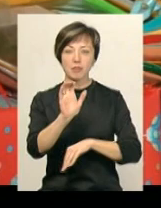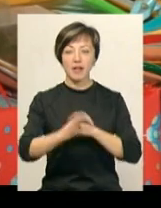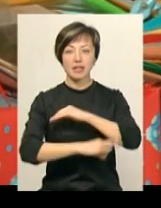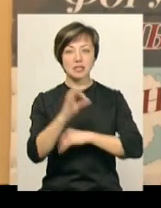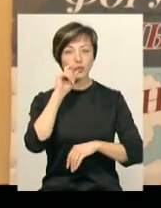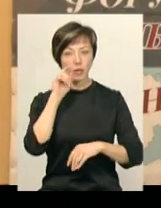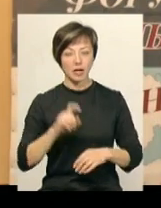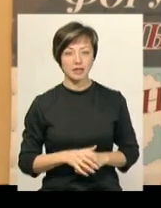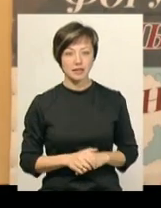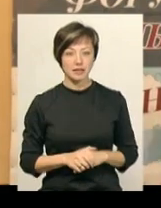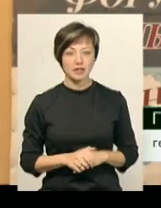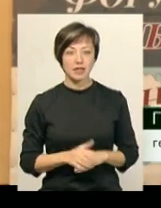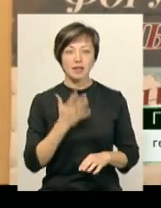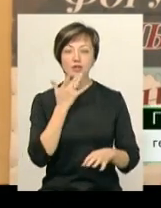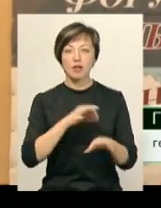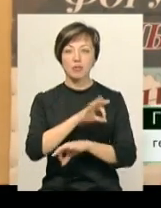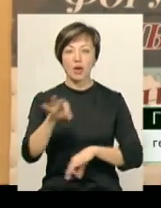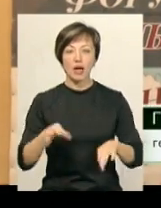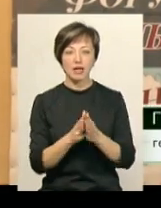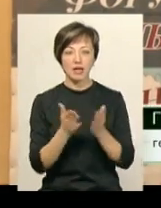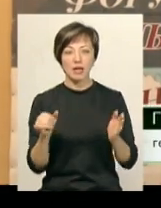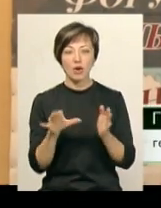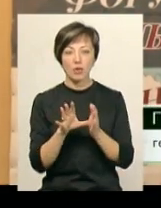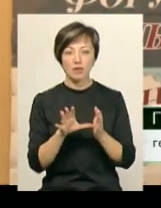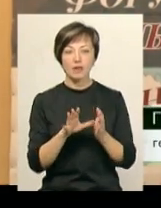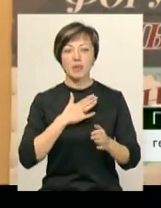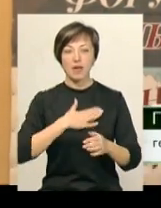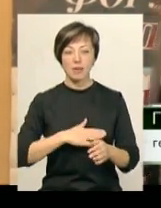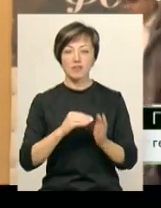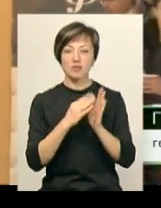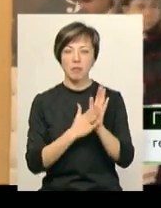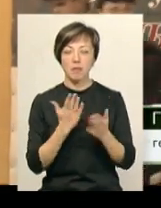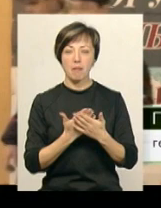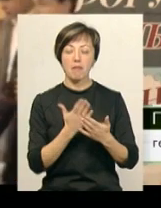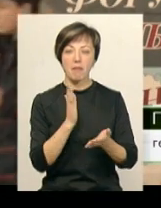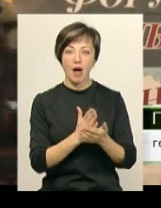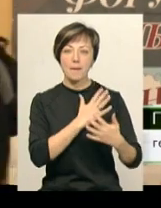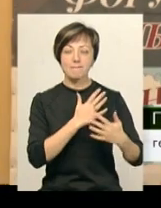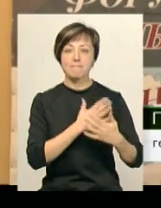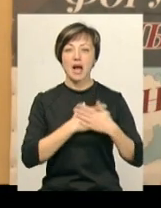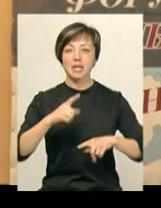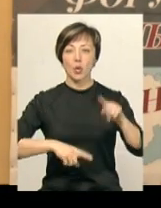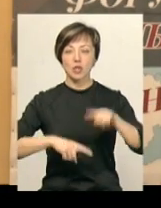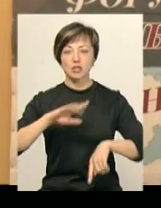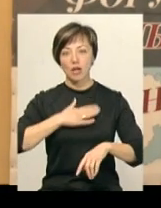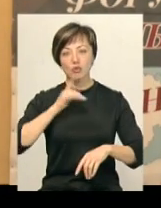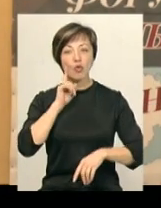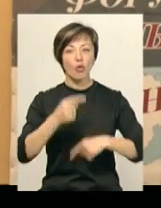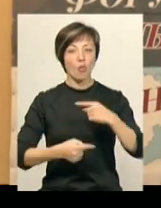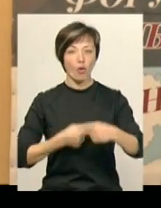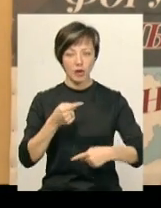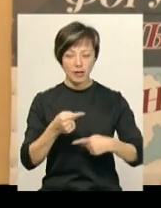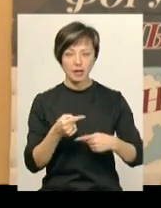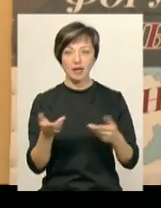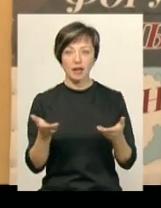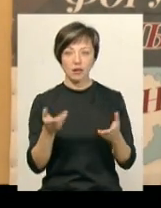схід України. Національному проєкту «Книги рекордів України» дуже приємно фіксувати рекорди, які мають патріотичність, особливо нашого молодого покоління,